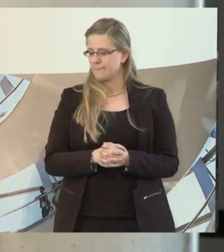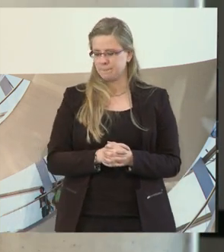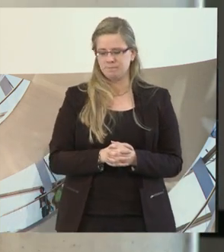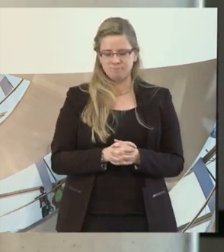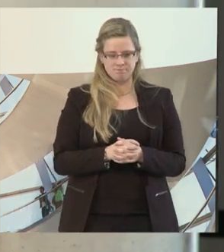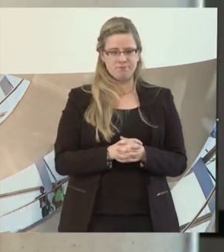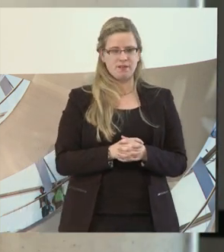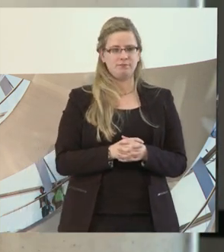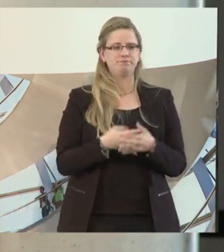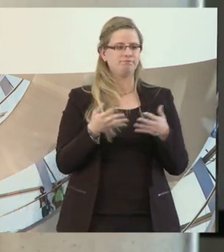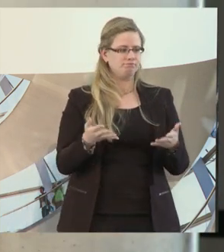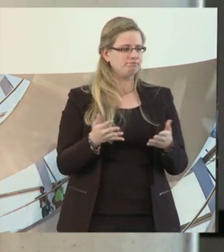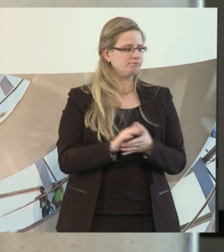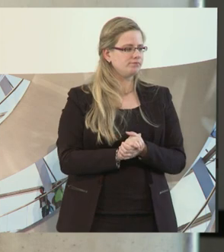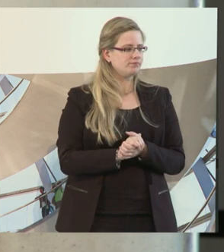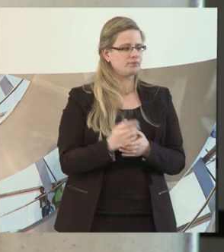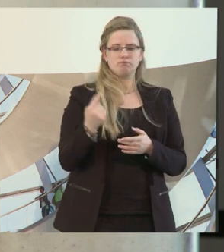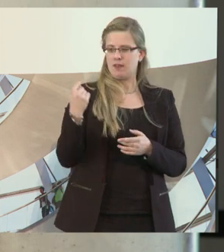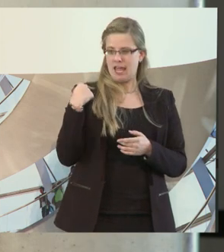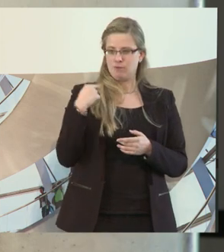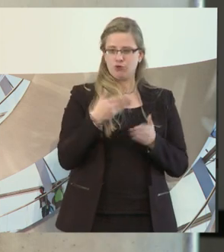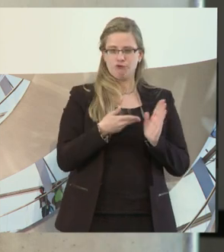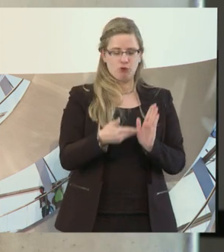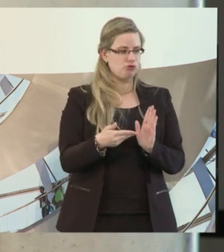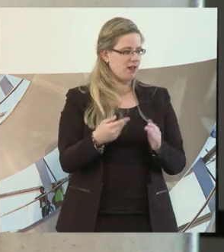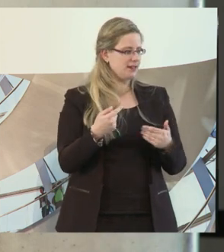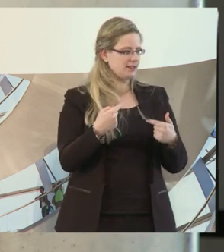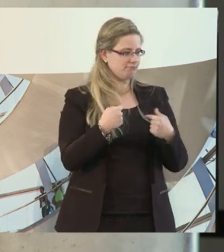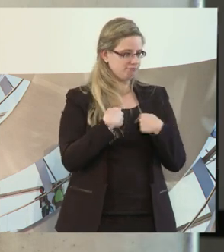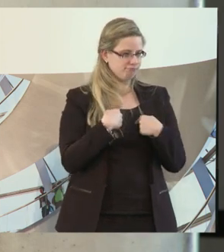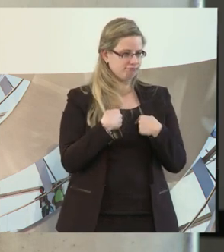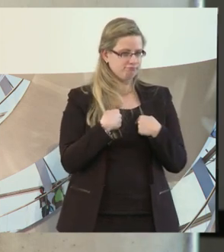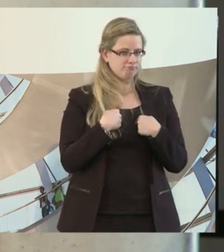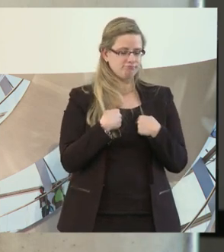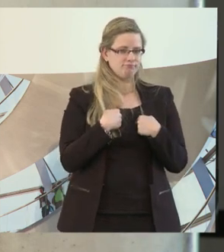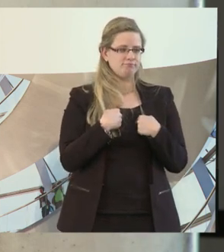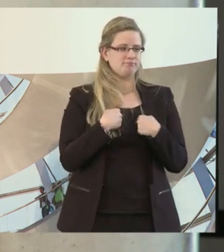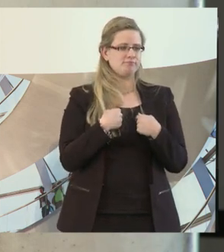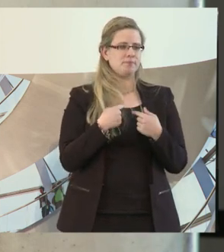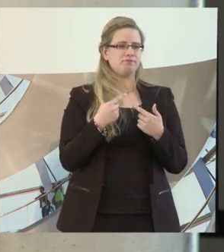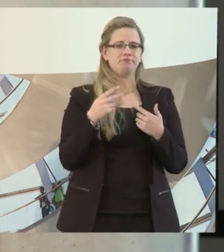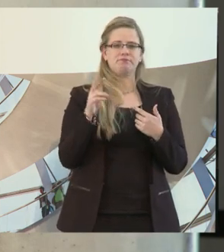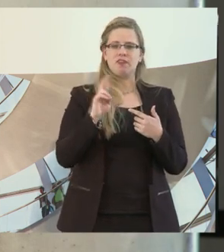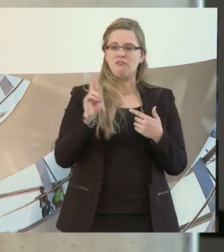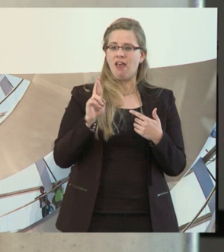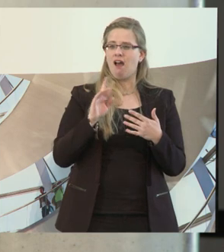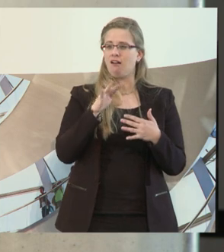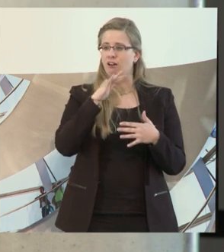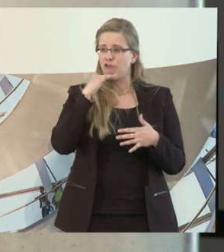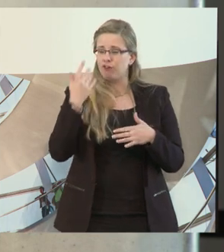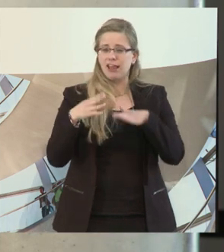Ja, und dann habe ich schon gesagt, oder Sie haben mich vorgestellt, ich bin einer derjenigen mit ganz wenig Lobbyismus hier in Deutschland